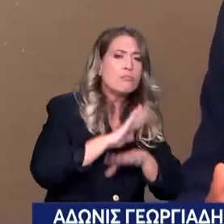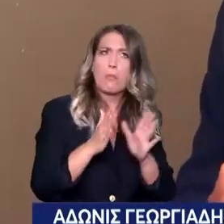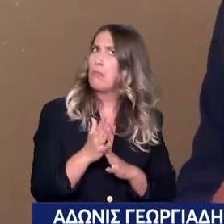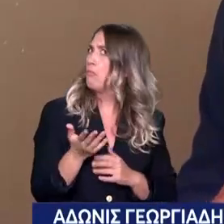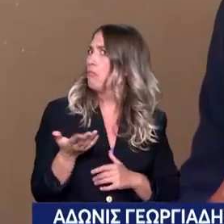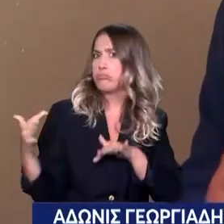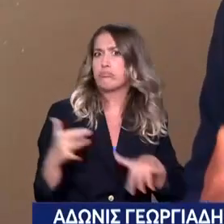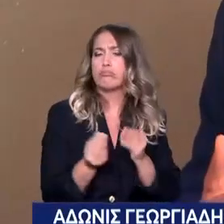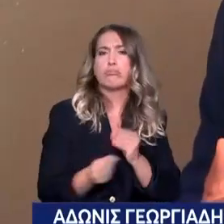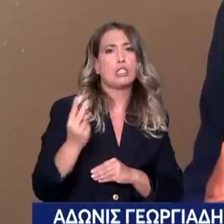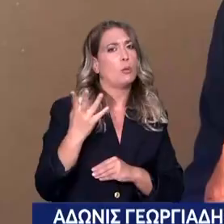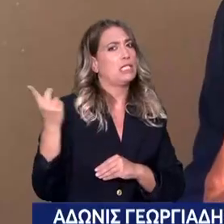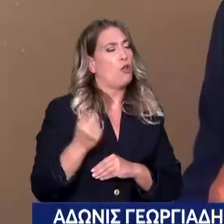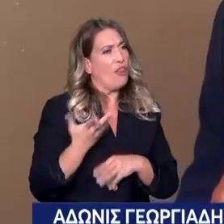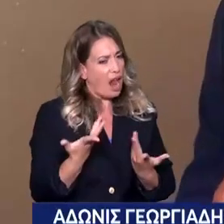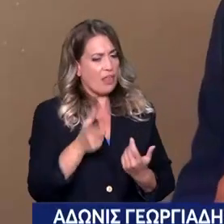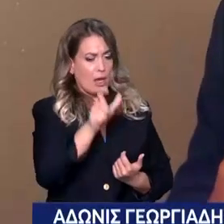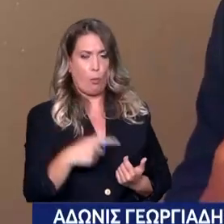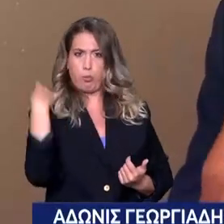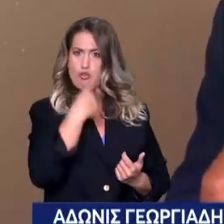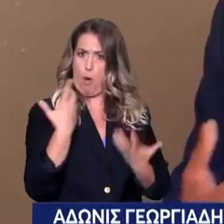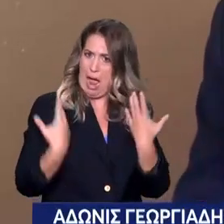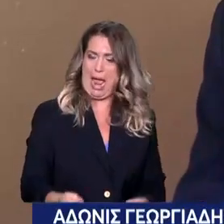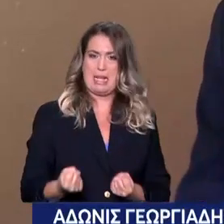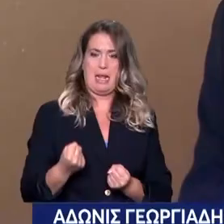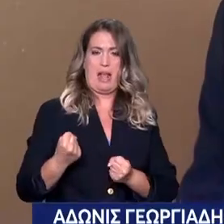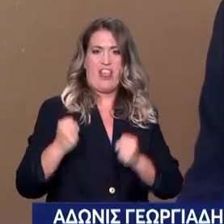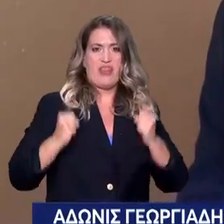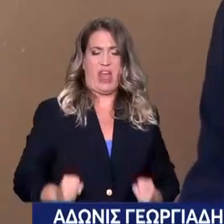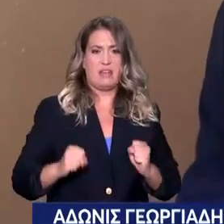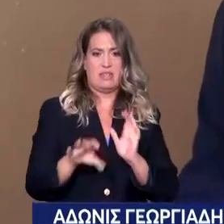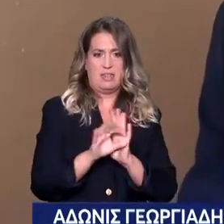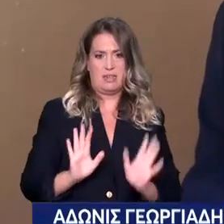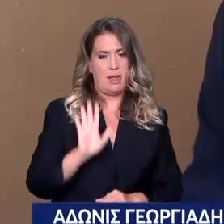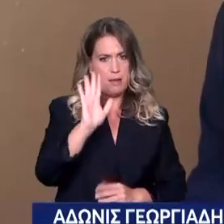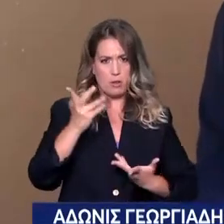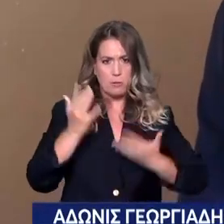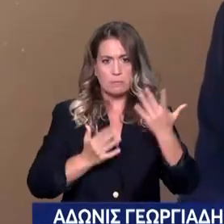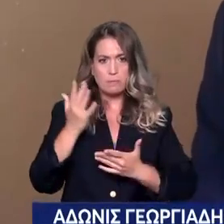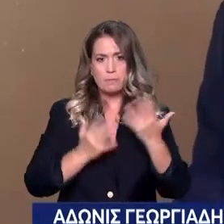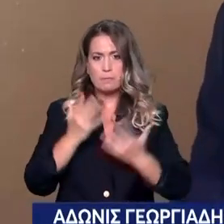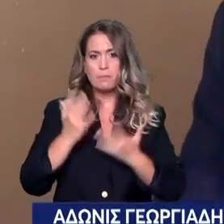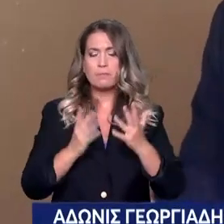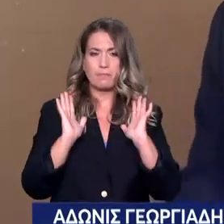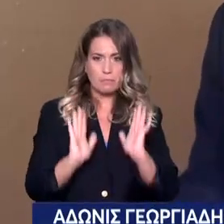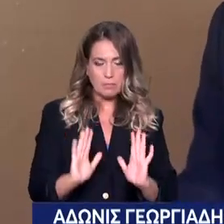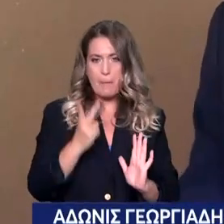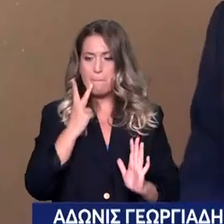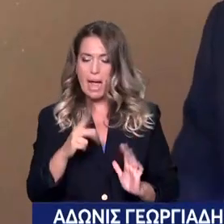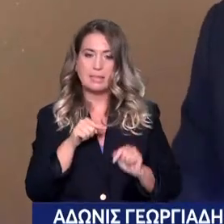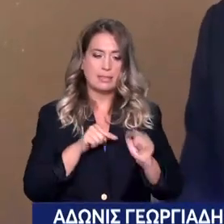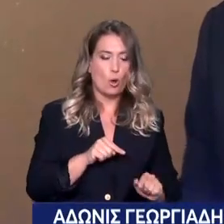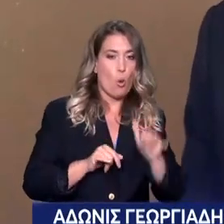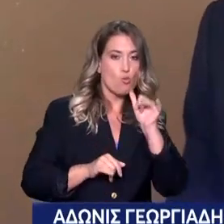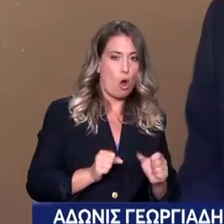Ναι, ναι. Αυτό που λέτε είναι κάτι άλλο, διότι για να σας το πω, αυτό δεν θα μπορούσε εύκολα, για ποιο λόγο. Αν μετρήσουμε την κάρτη των οργανικών θέσεων μόνοι με μόνιμες θέσεις,